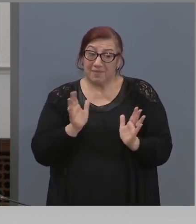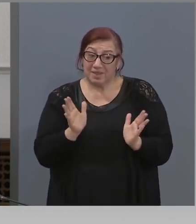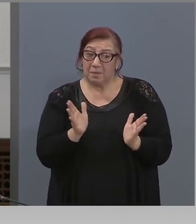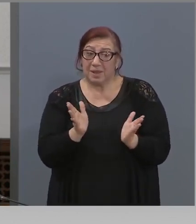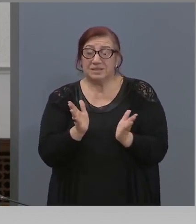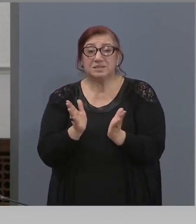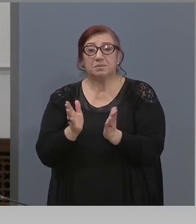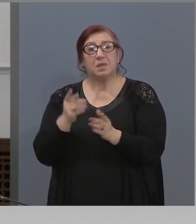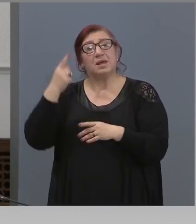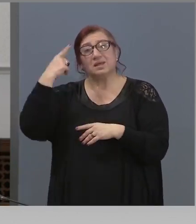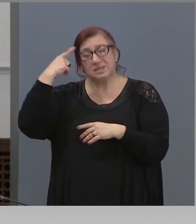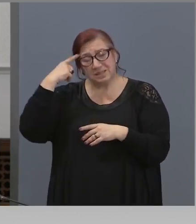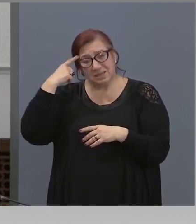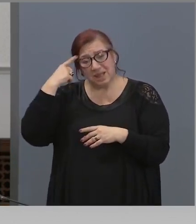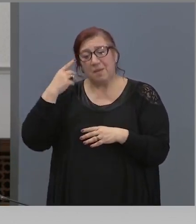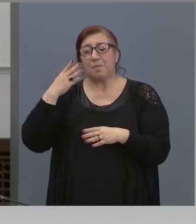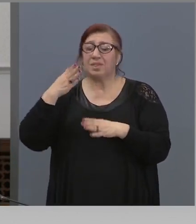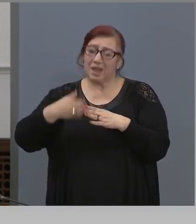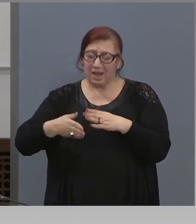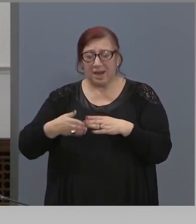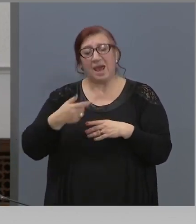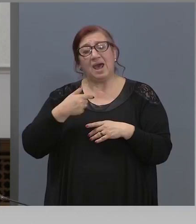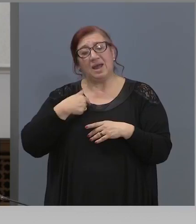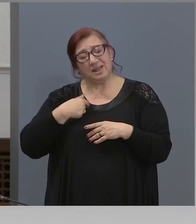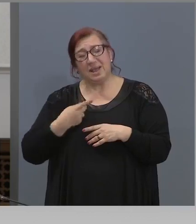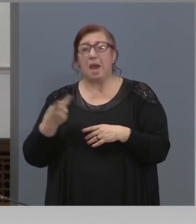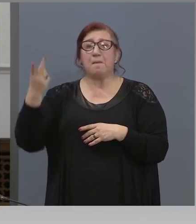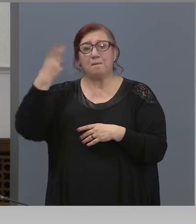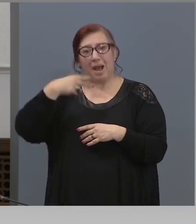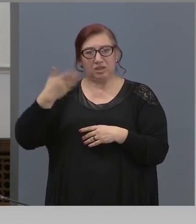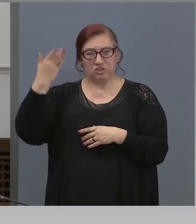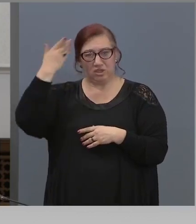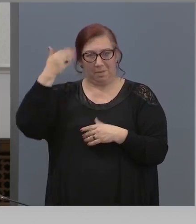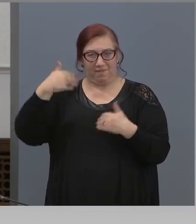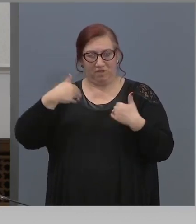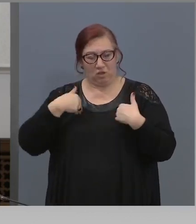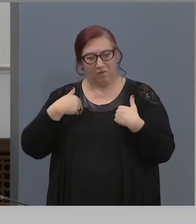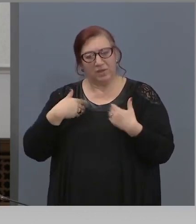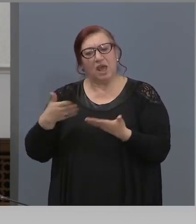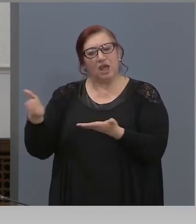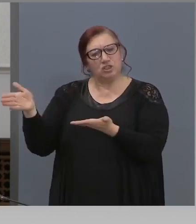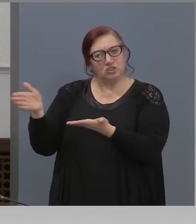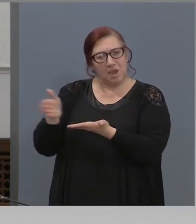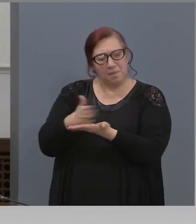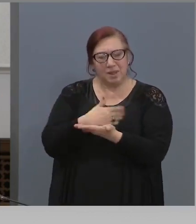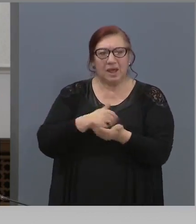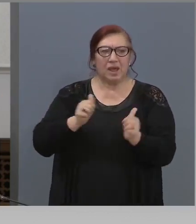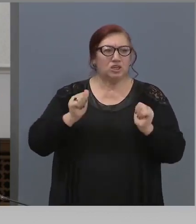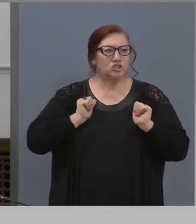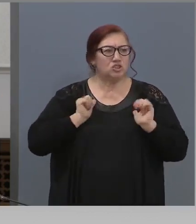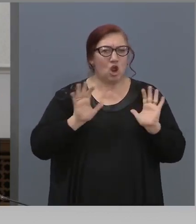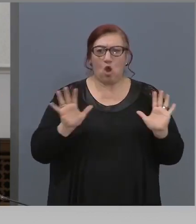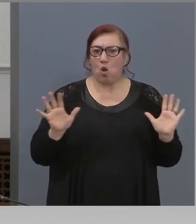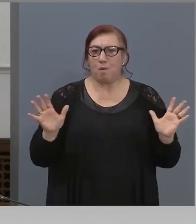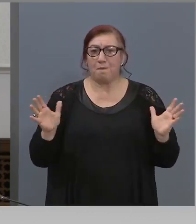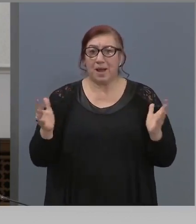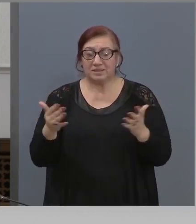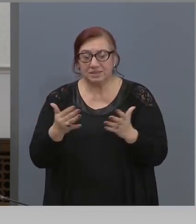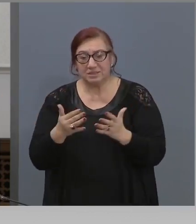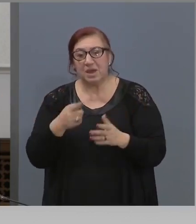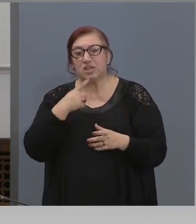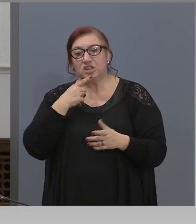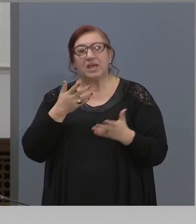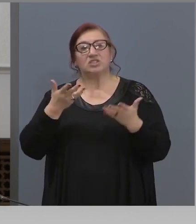Знам, че накрая ще излеземе ние виновни, защото ще мине, ще ви опазиме, и тогава ще казат аз сега. Но